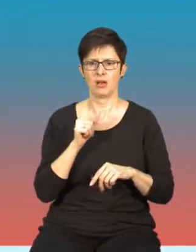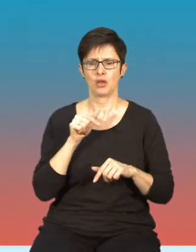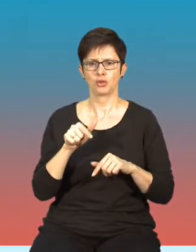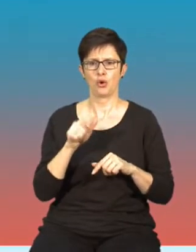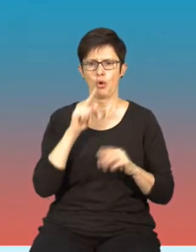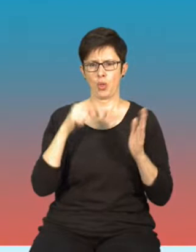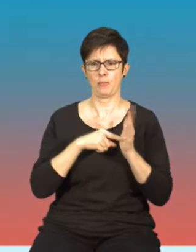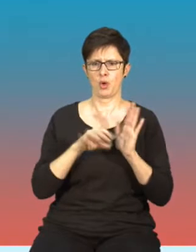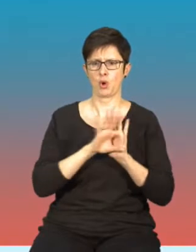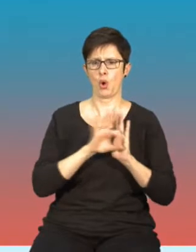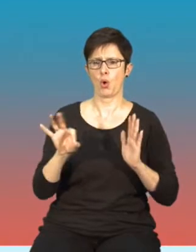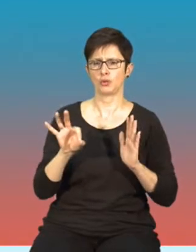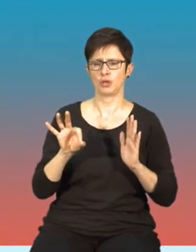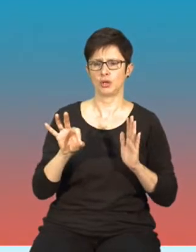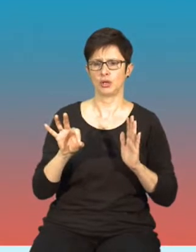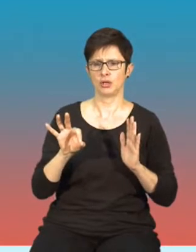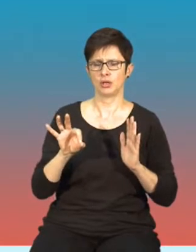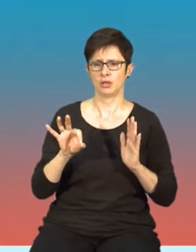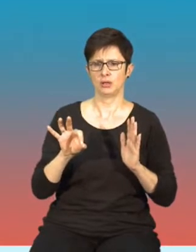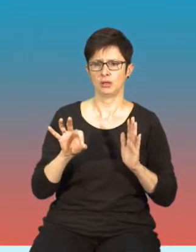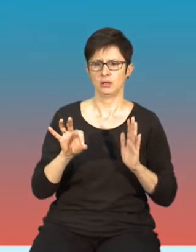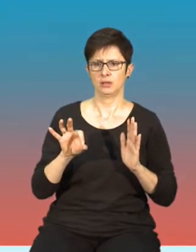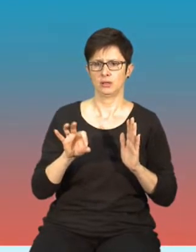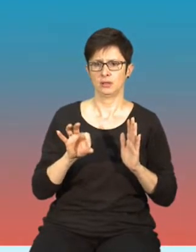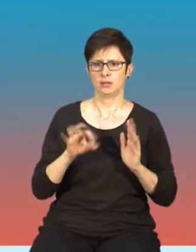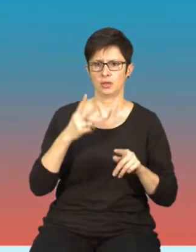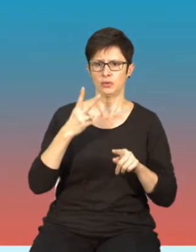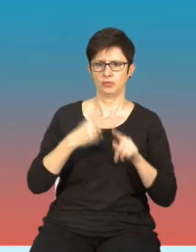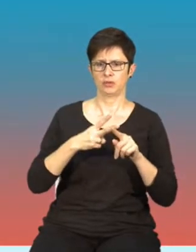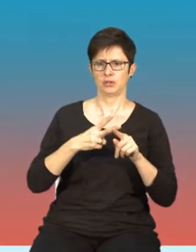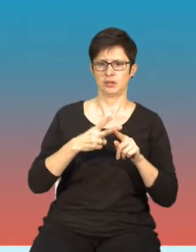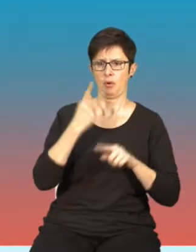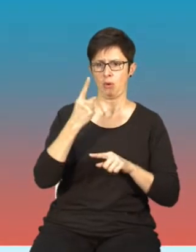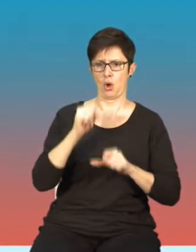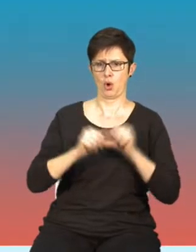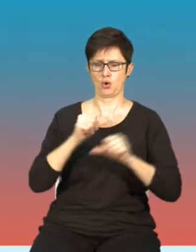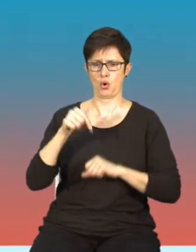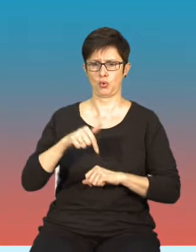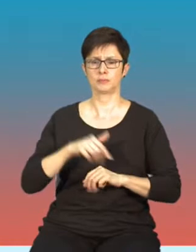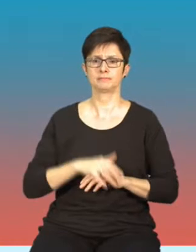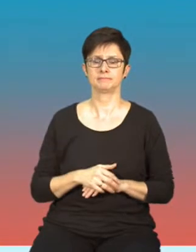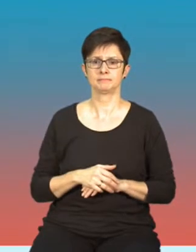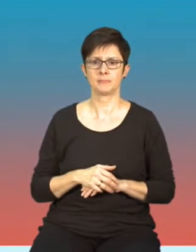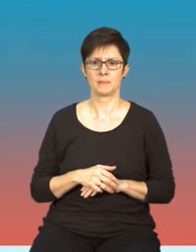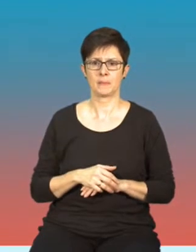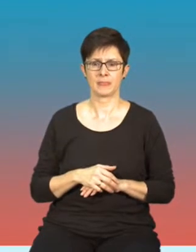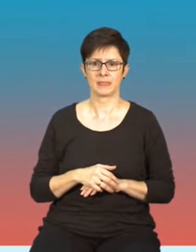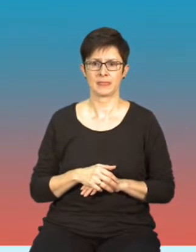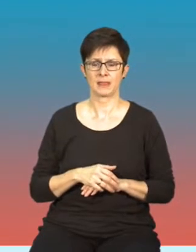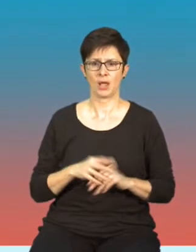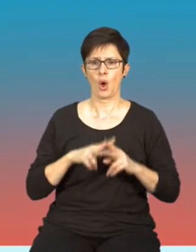od 2021 roku i okres